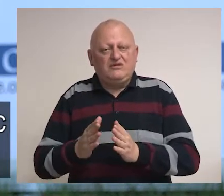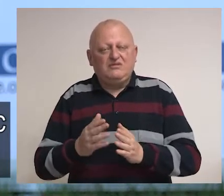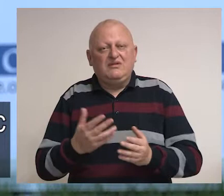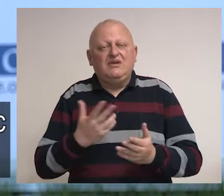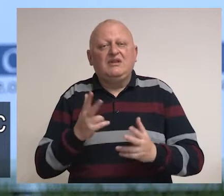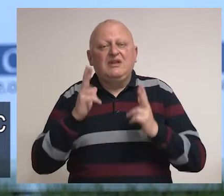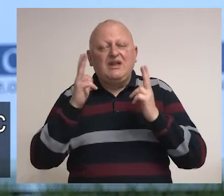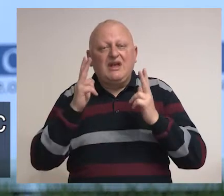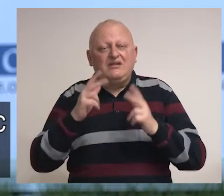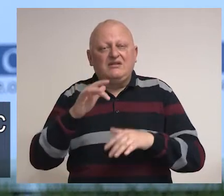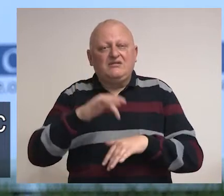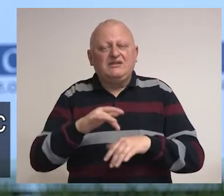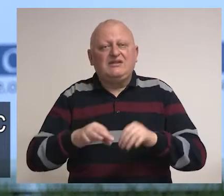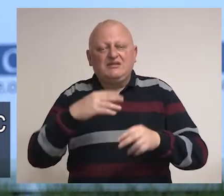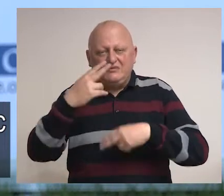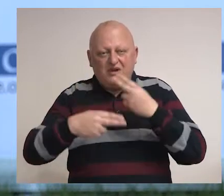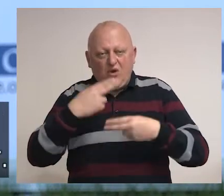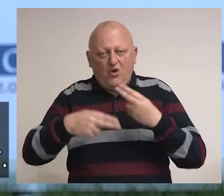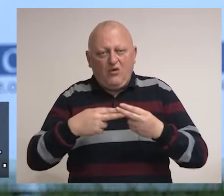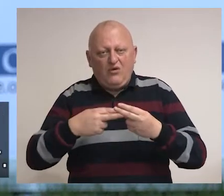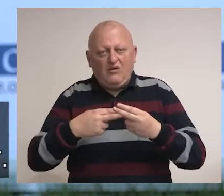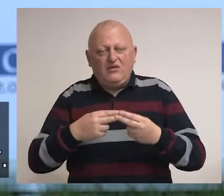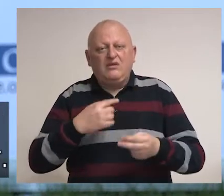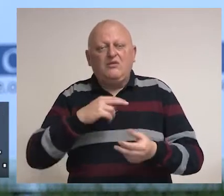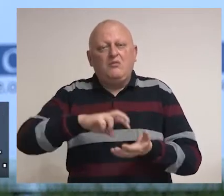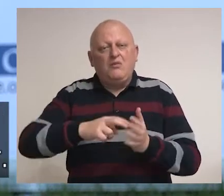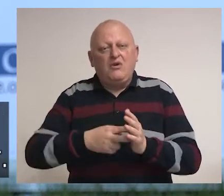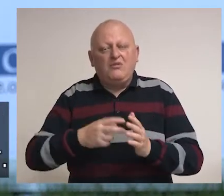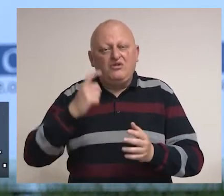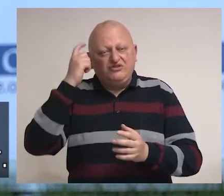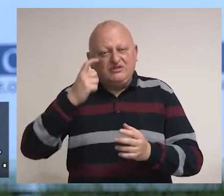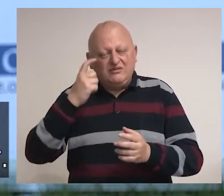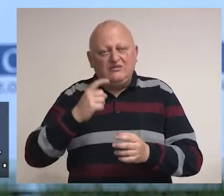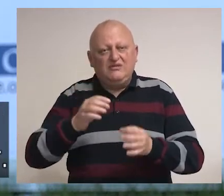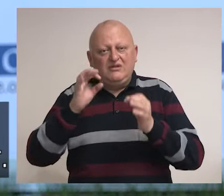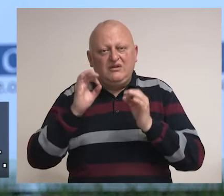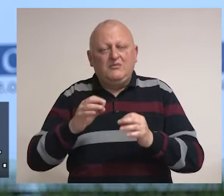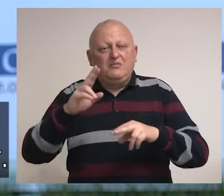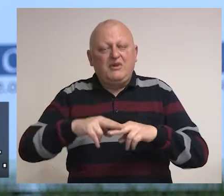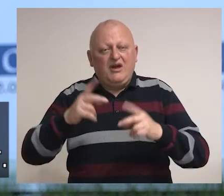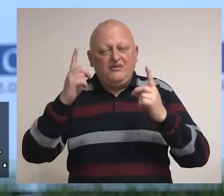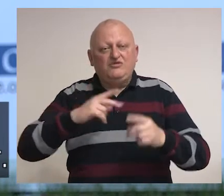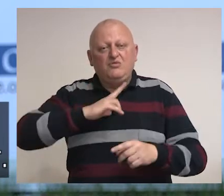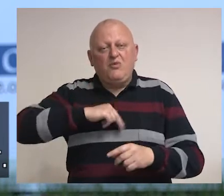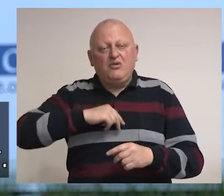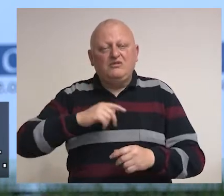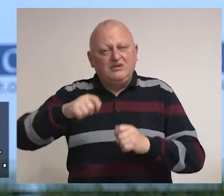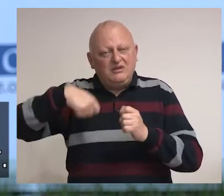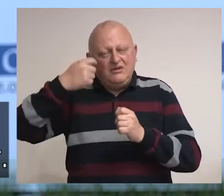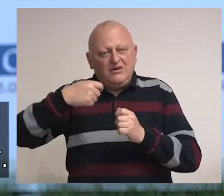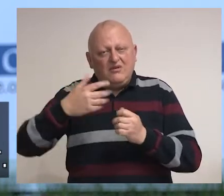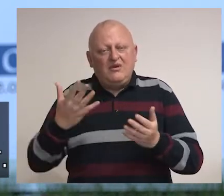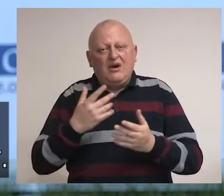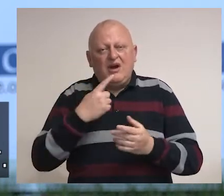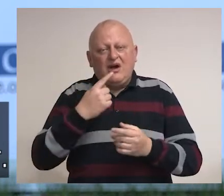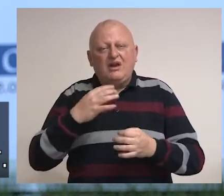zatkjeva od Centralne izborne komisije, političkih stranaka, pravosuđa, policije i medija da